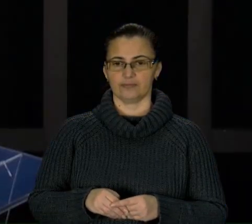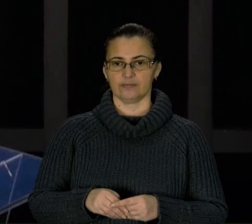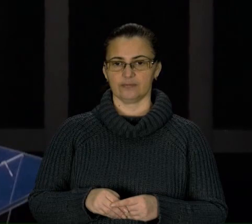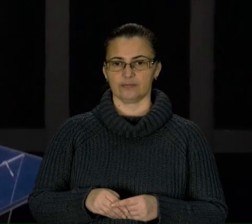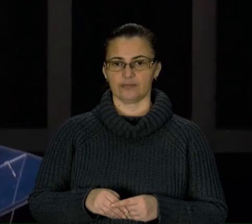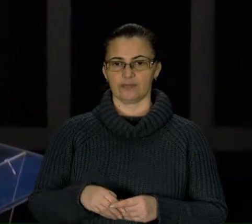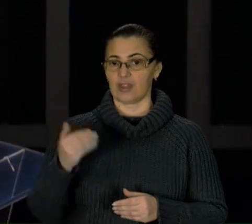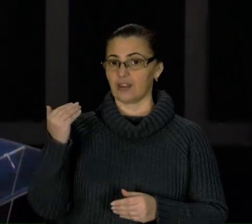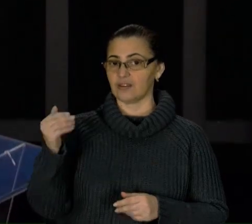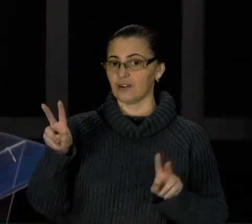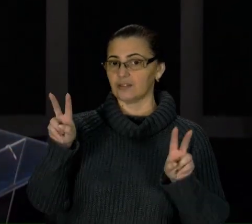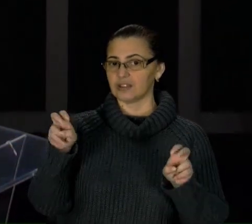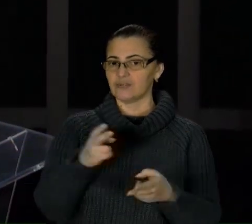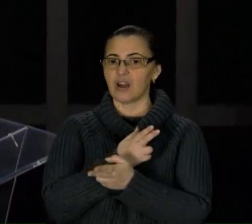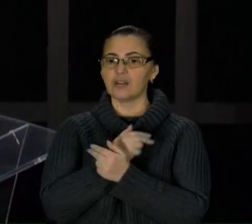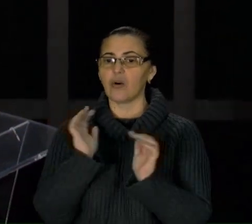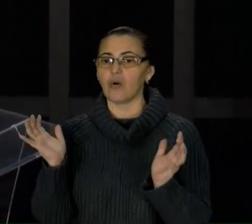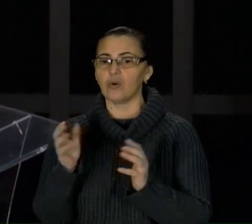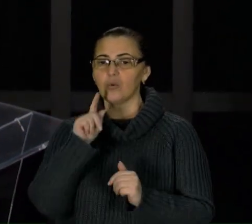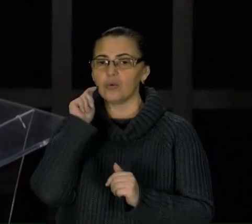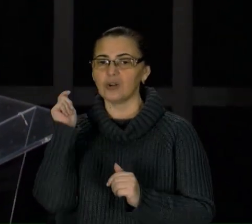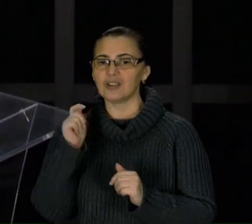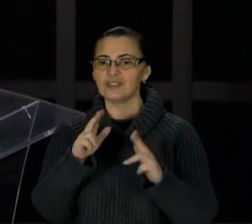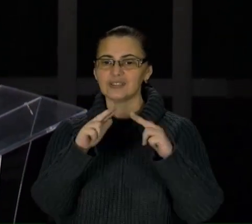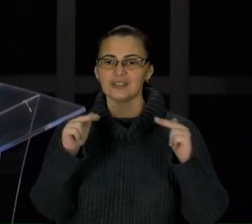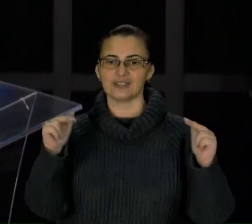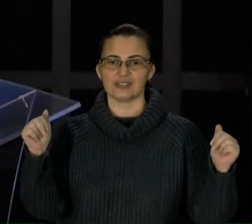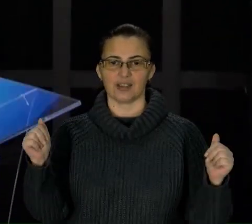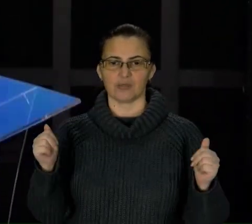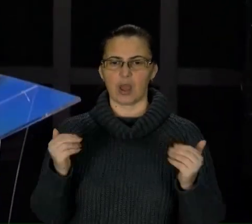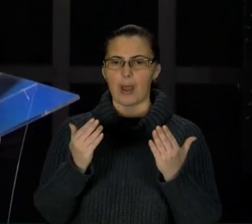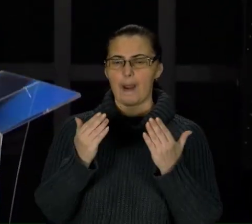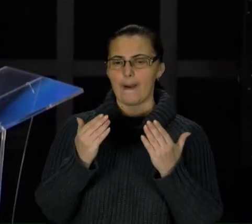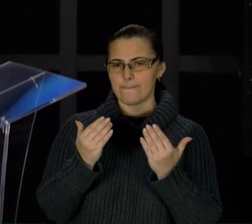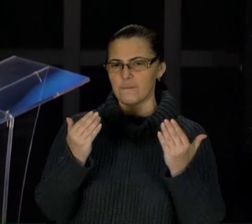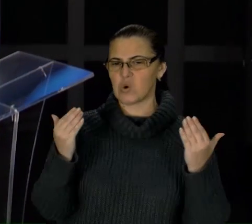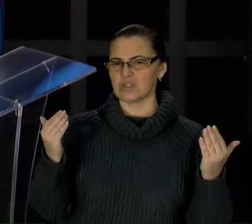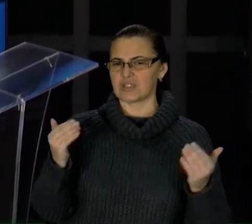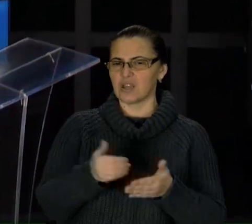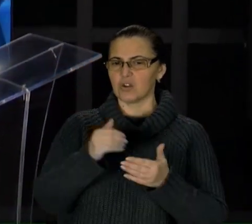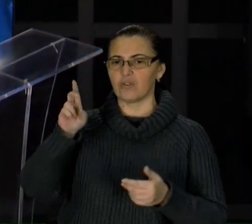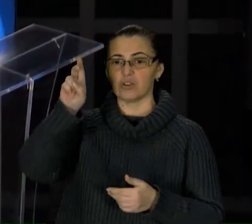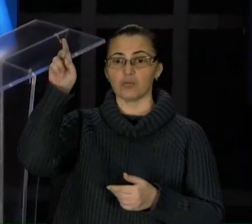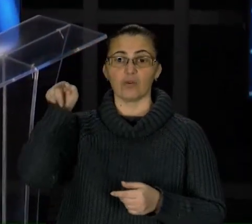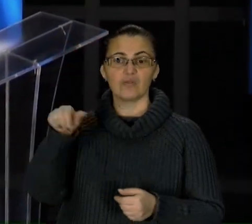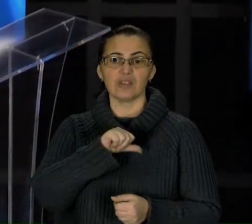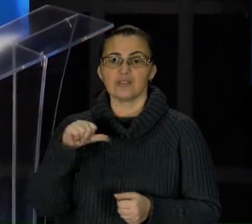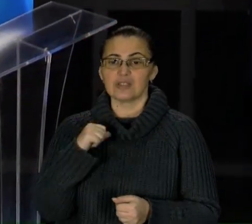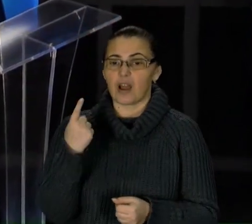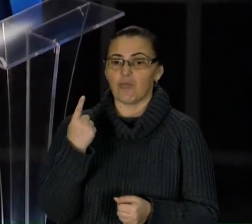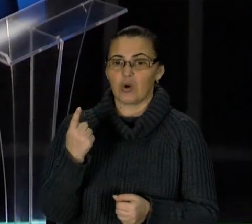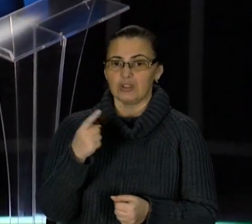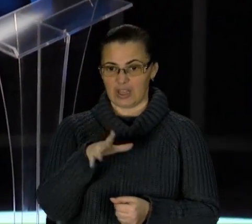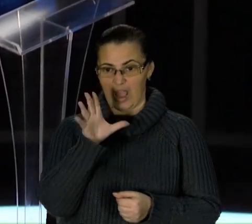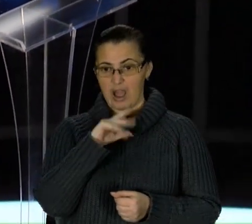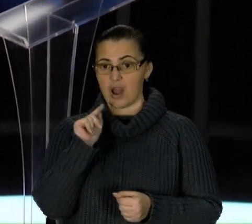Його називали янголом-охоронцем українських замків, музейником від Бога. Він сам один спромігся на те,